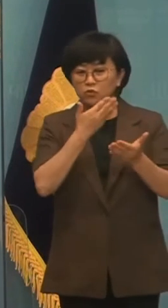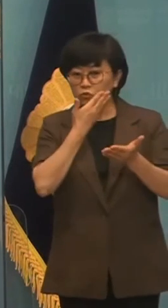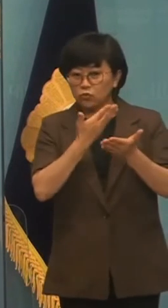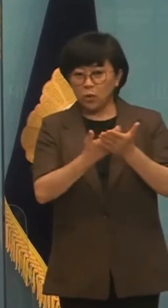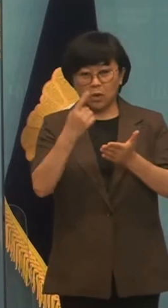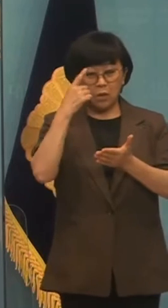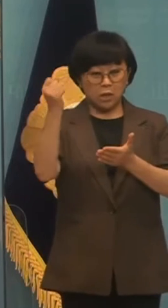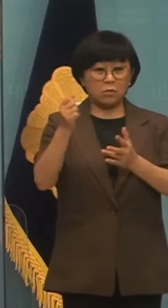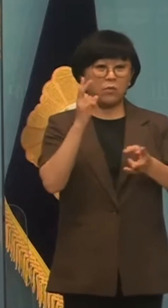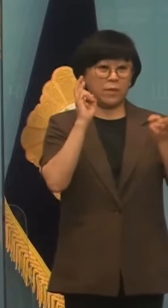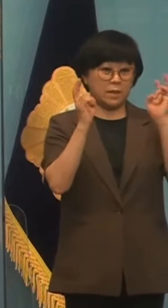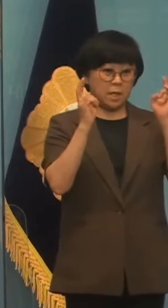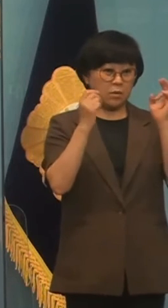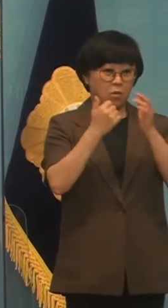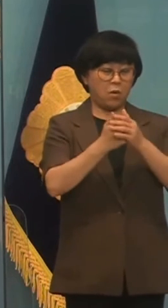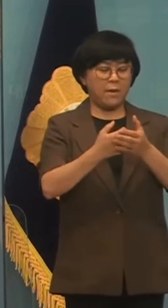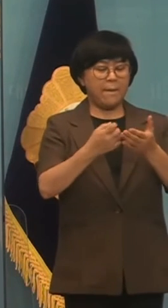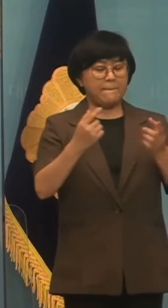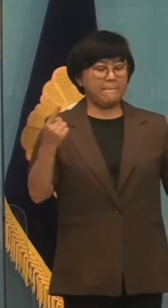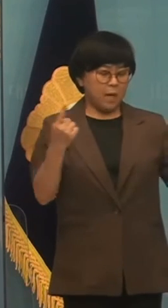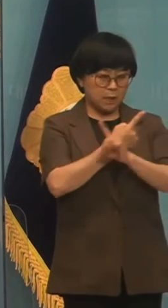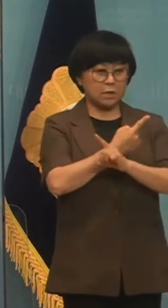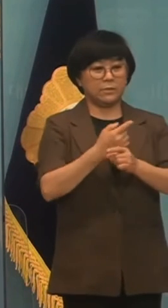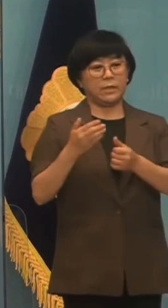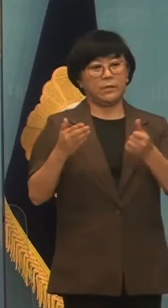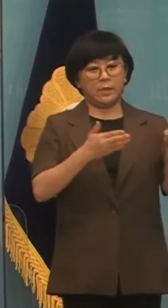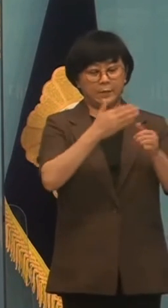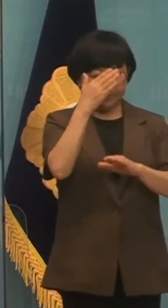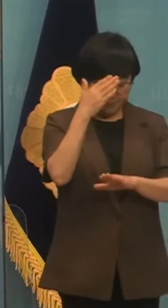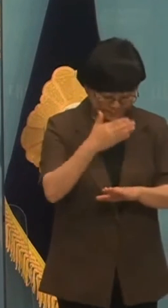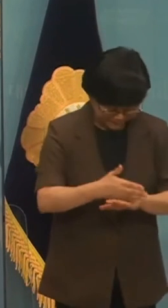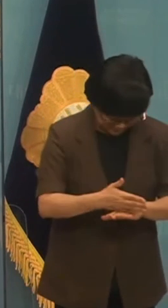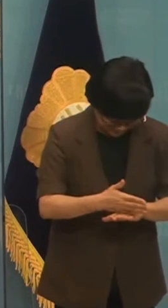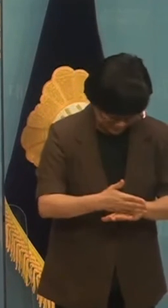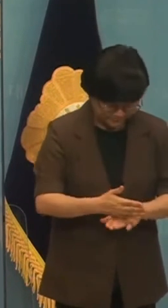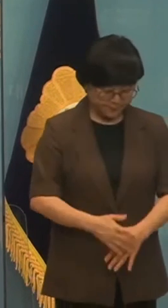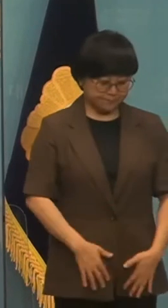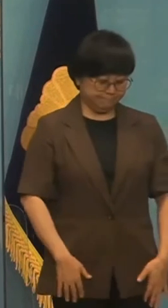여기는 기업으로 환불 탈퇴하길 바랍니다. 감사합니다. 감사합니다. 감사합니다.